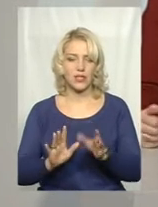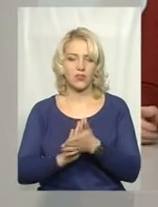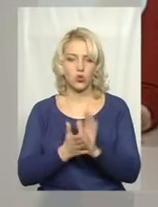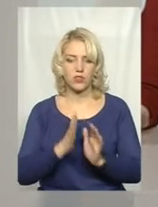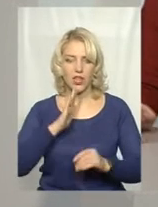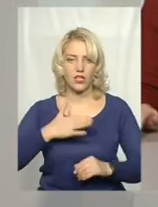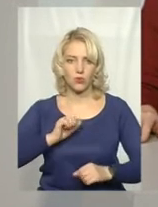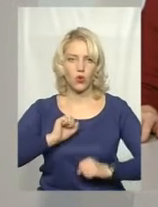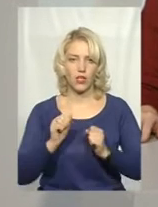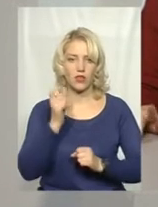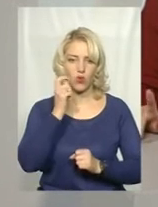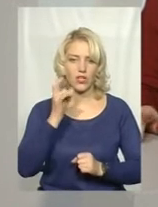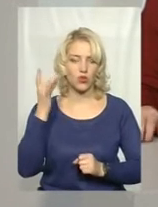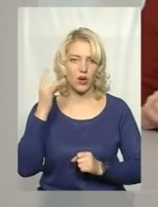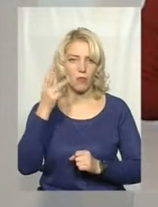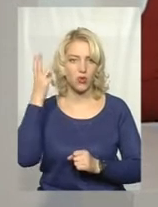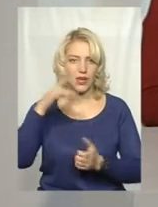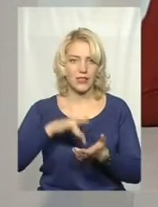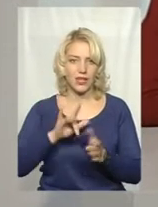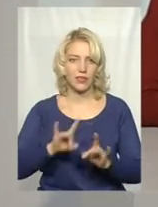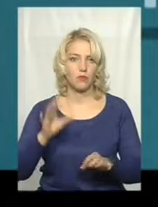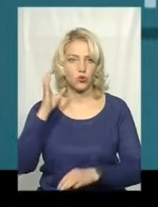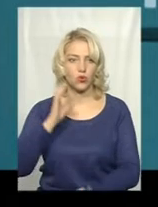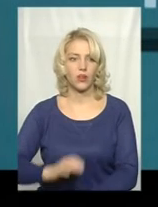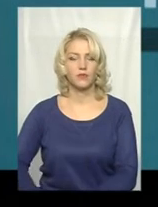моїм колегам на українському радіо «Поділля Центру». Послухаємо.